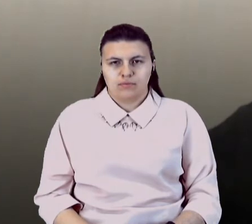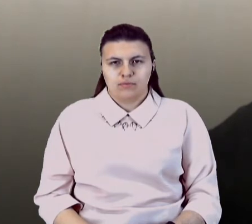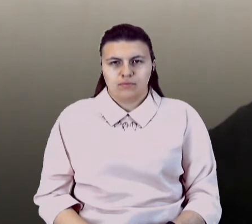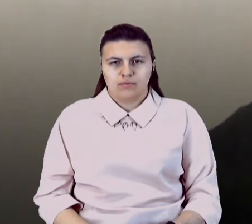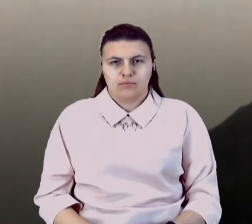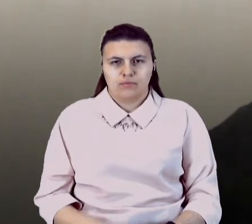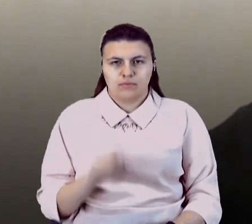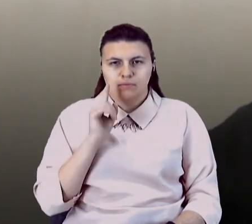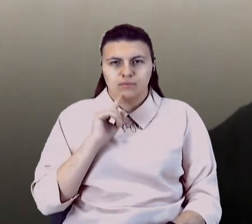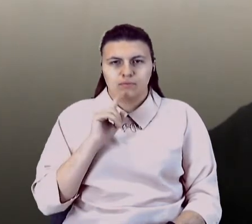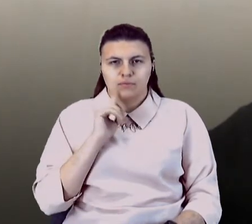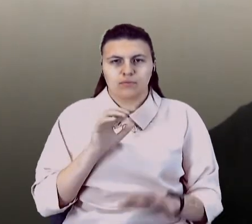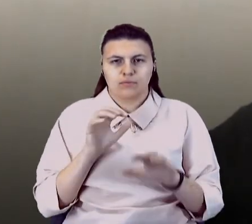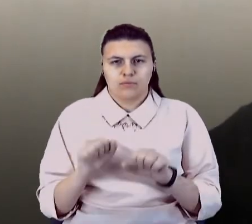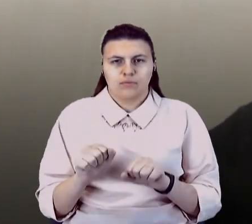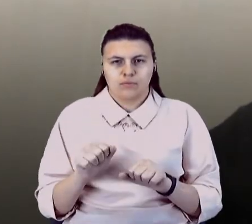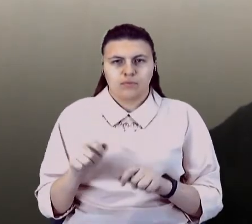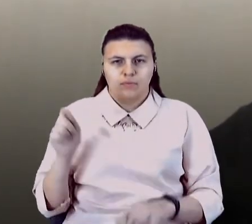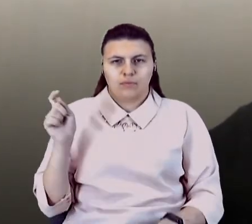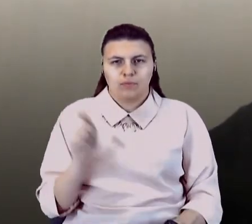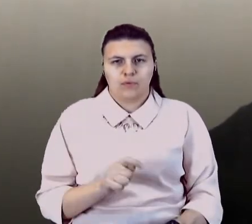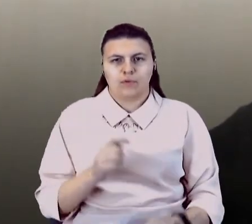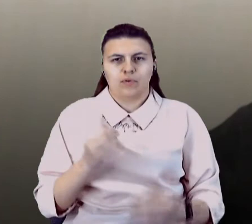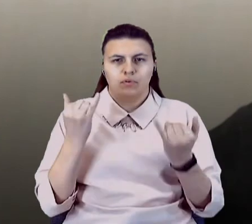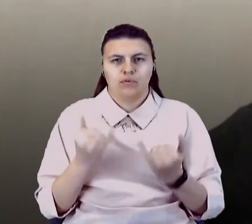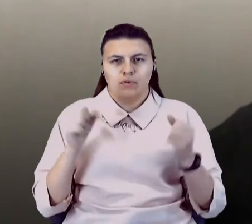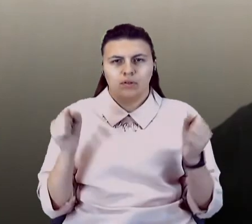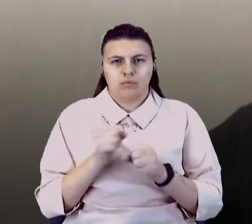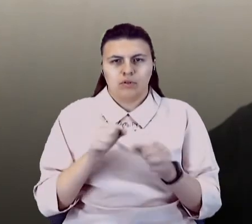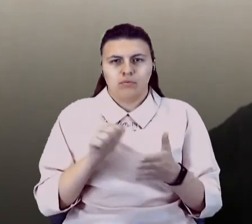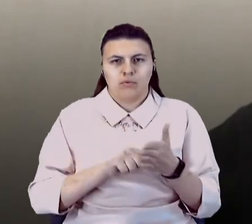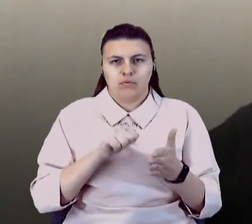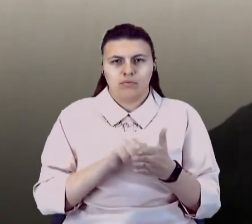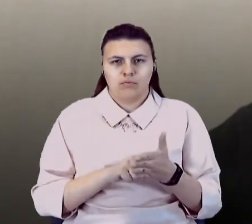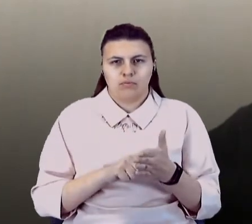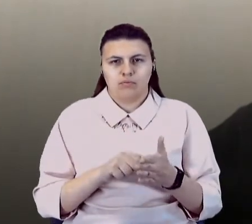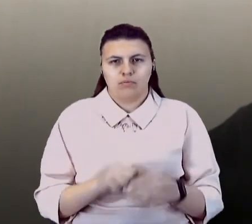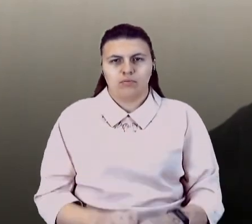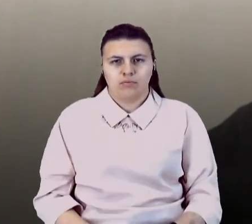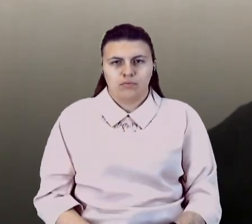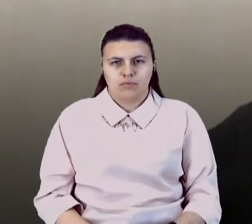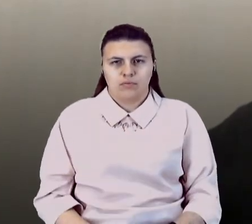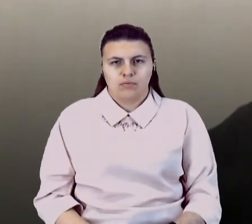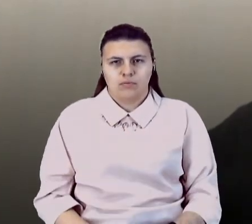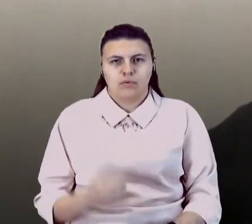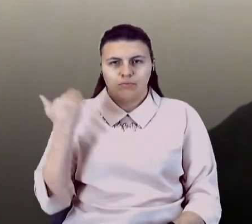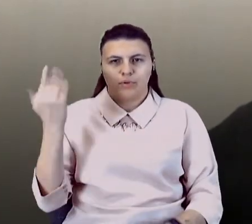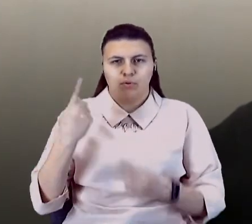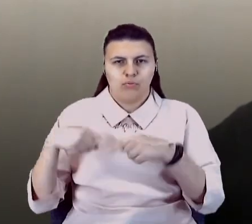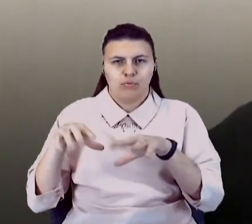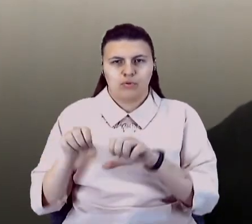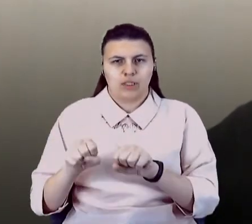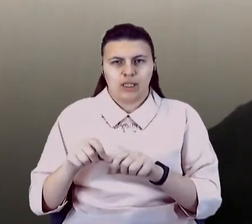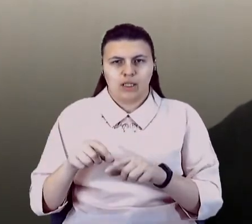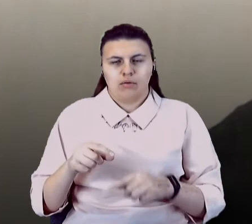наскільки ПВВ стану. Нараз неможливо через поліцію акупційної адміністрації. Чому вони так роблять?